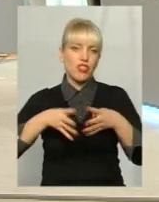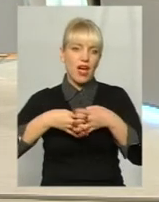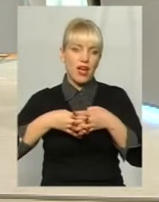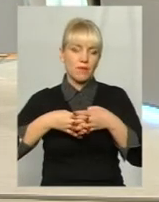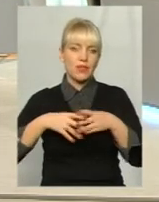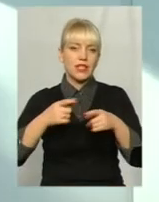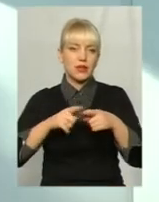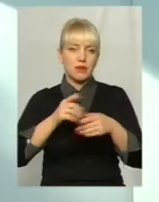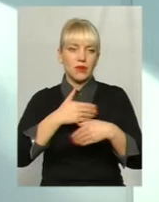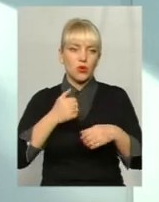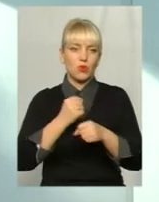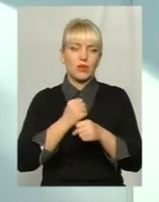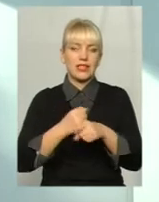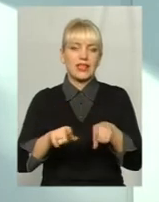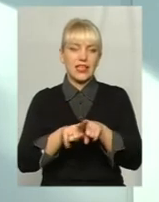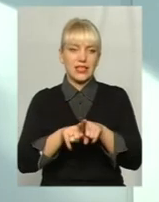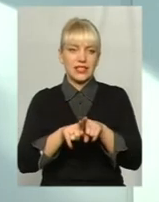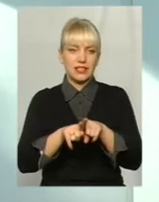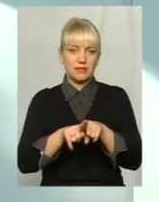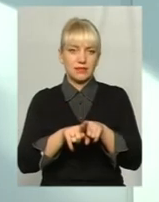закупили такий, будемо казати,